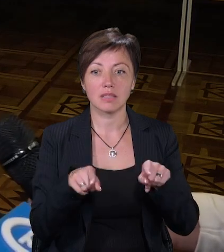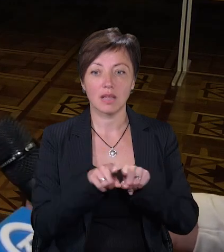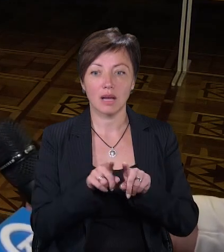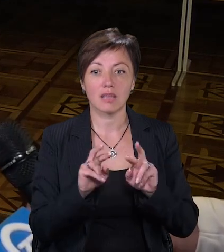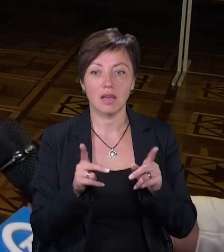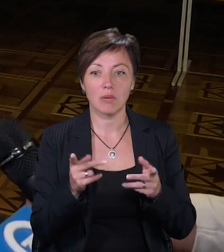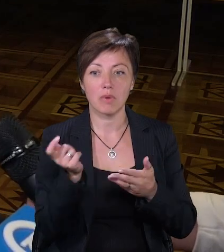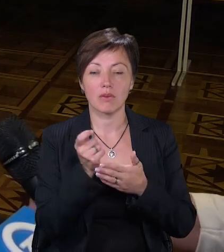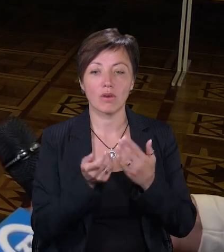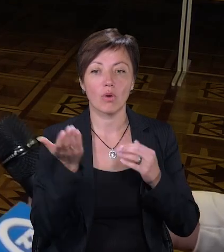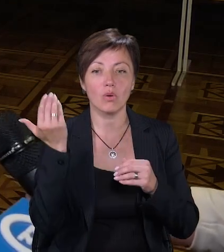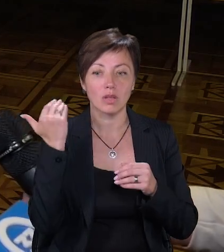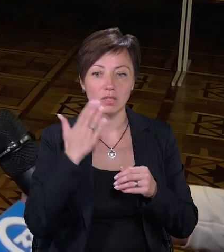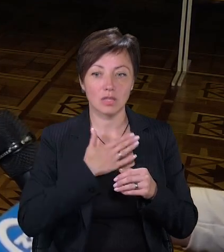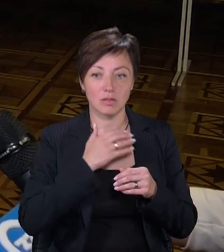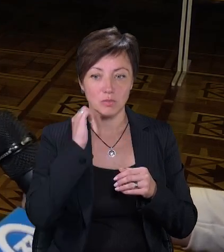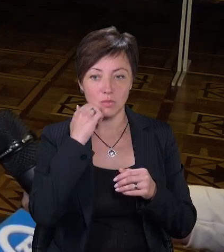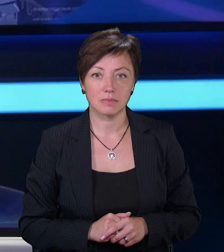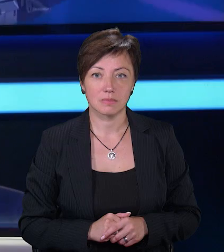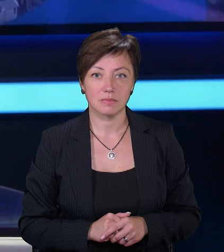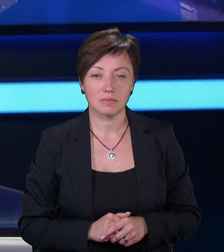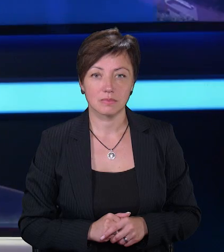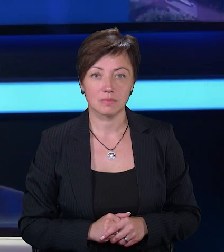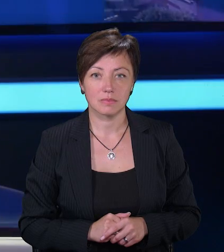малювали колись наші бабусі і дідусі.